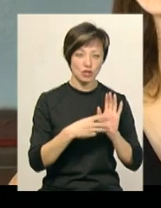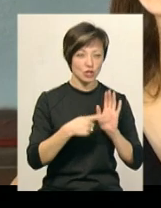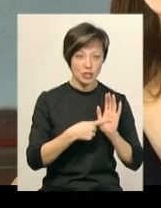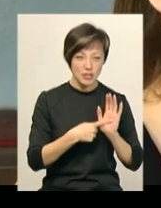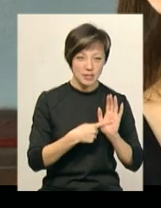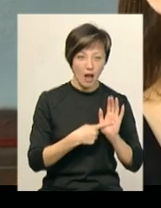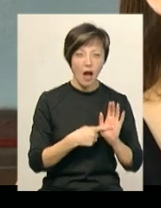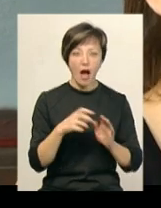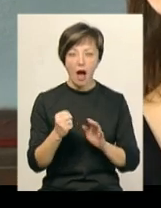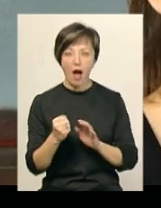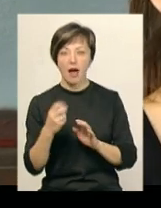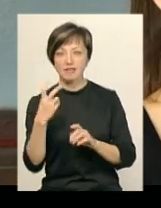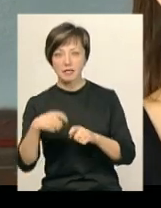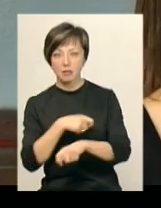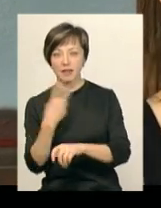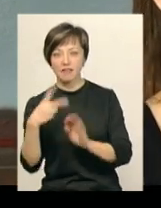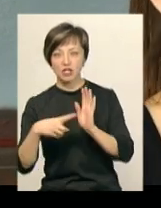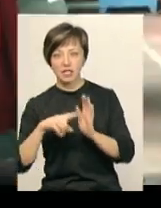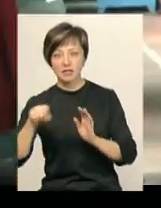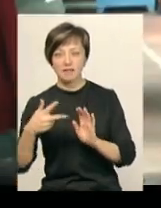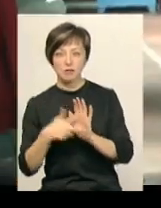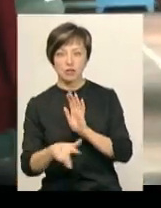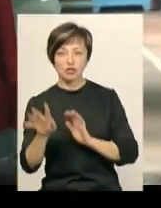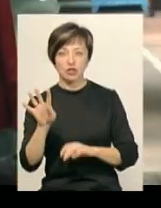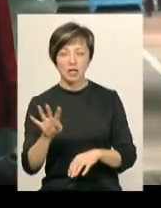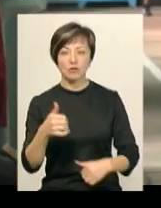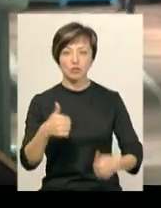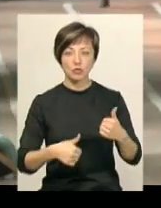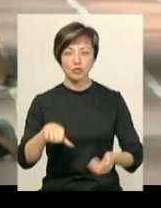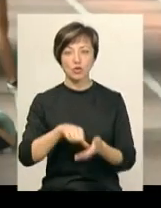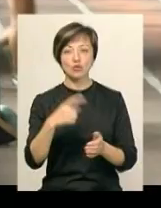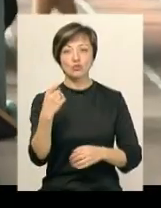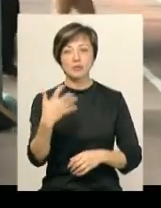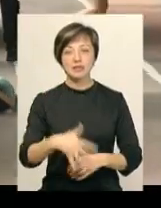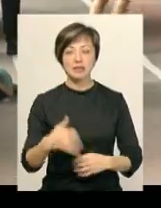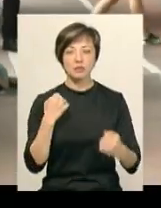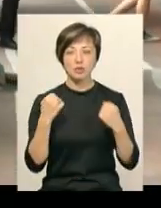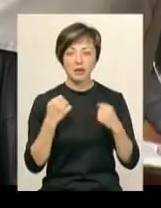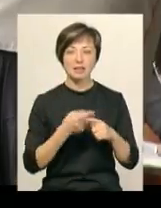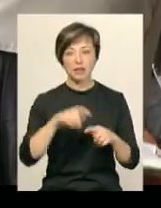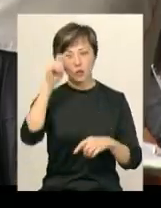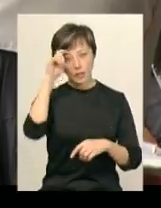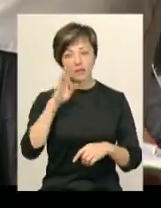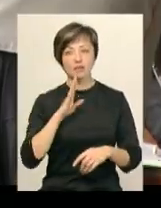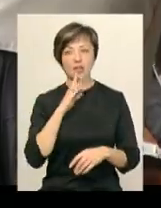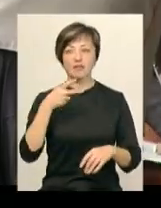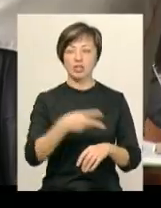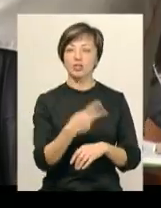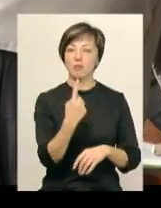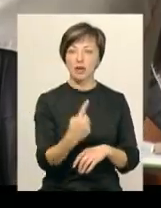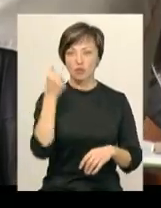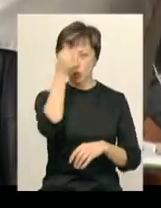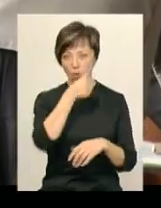а на 200 – 26,84. У турнірі беруть участь 150 легкоатлетів. Це юнаки та дівчата 2001